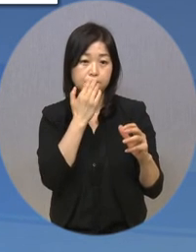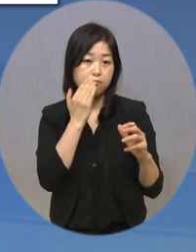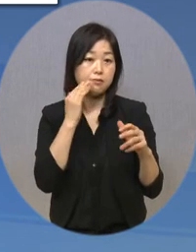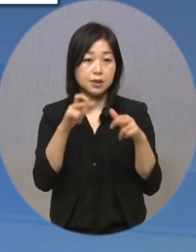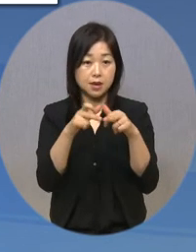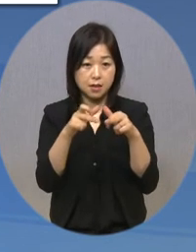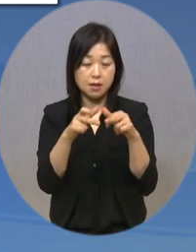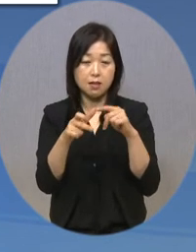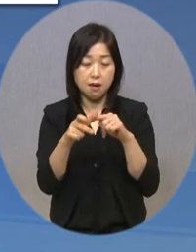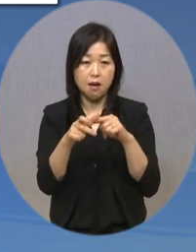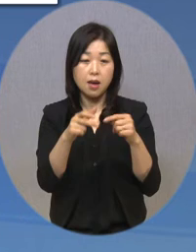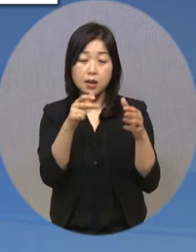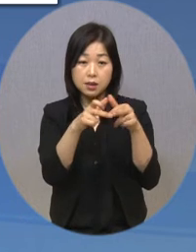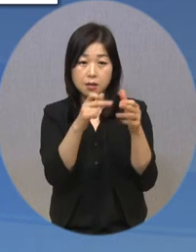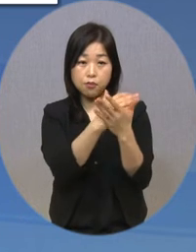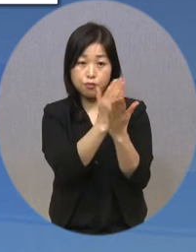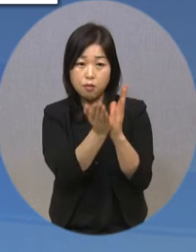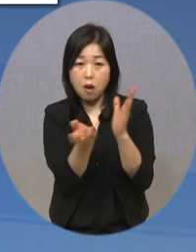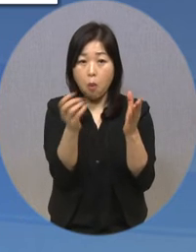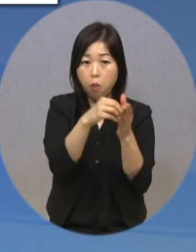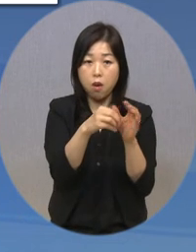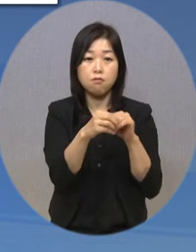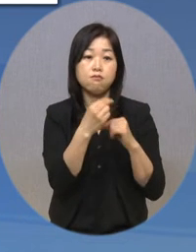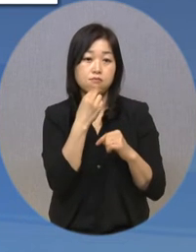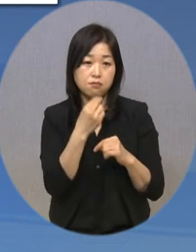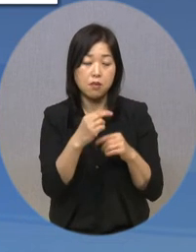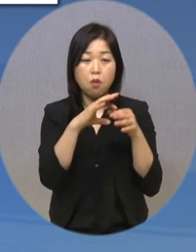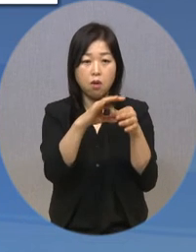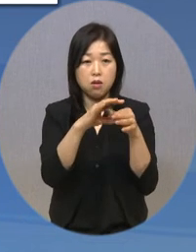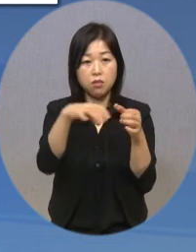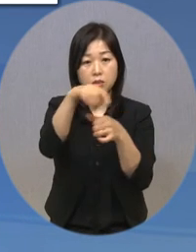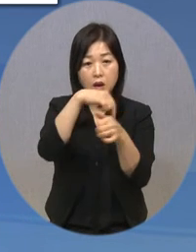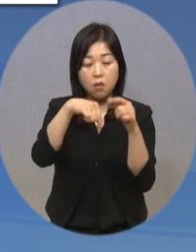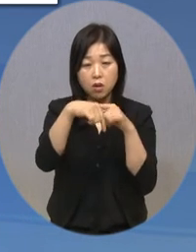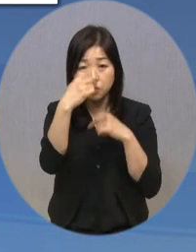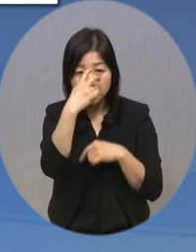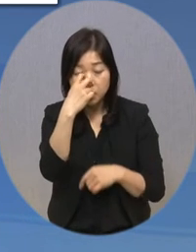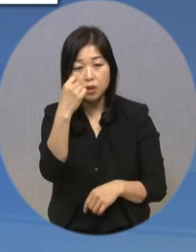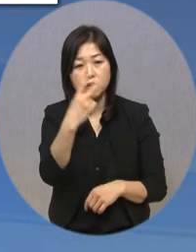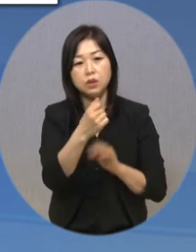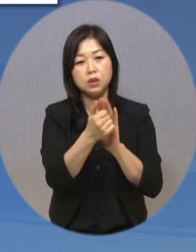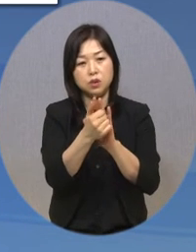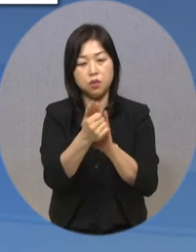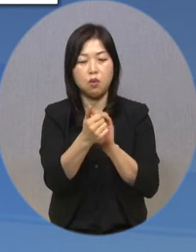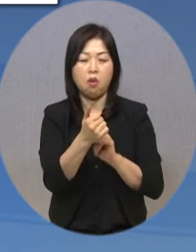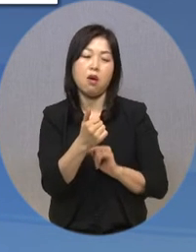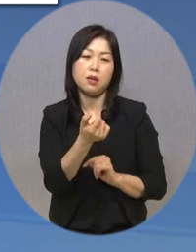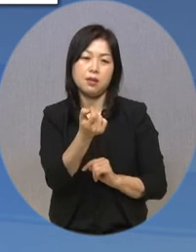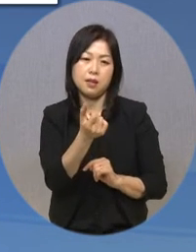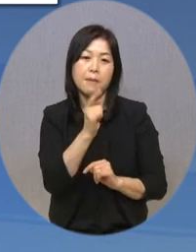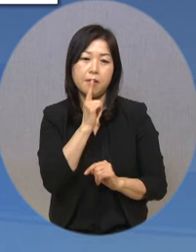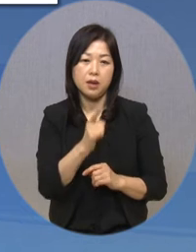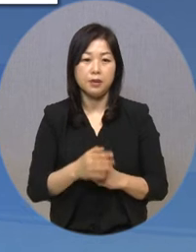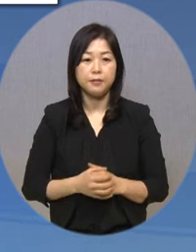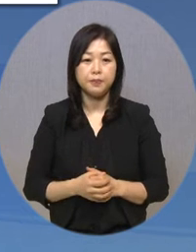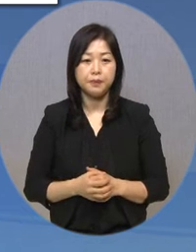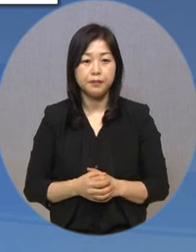장애가 별도의 장애 유형으로 분류되지 않아 관련 현황에 대한 실태조사나 지원도 미비하다는 지적입니다.